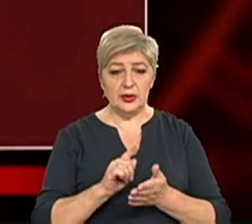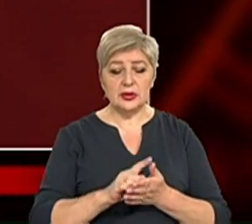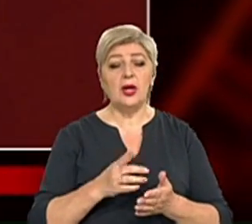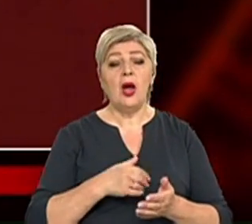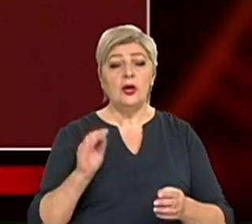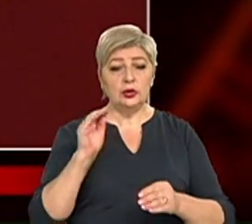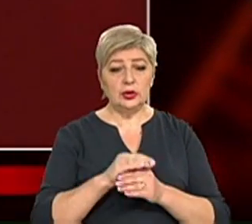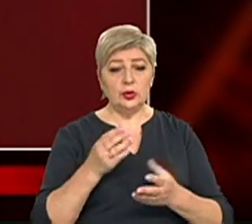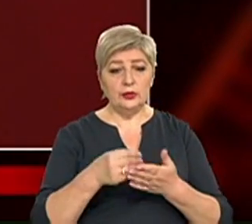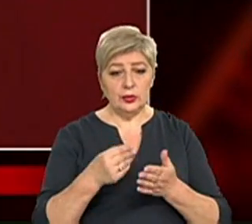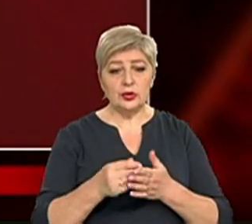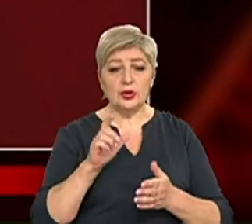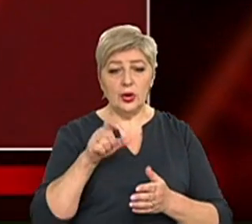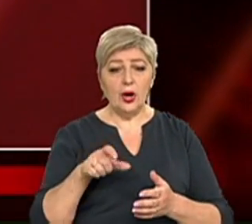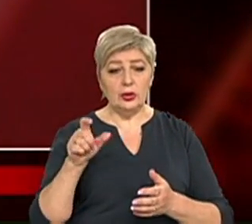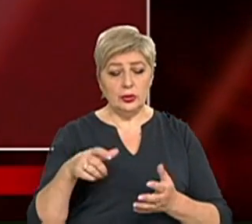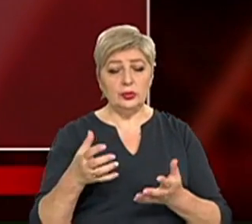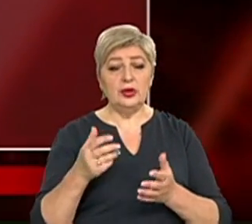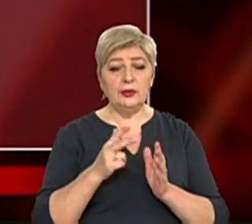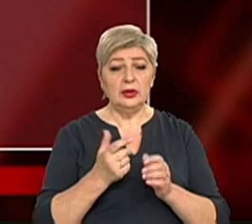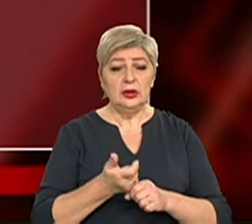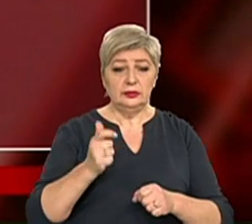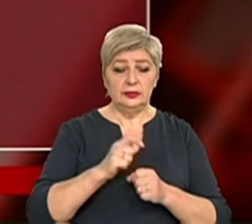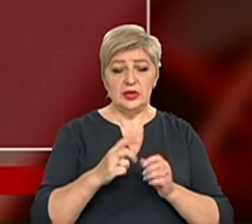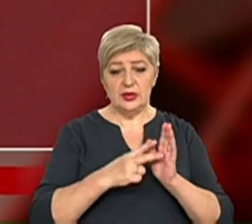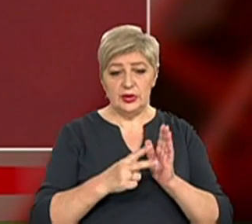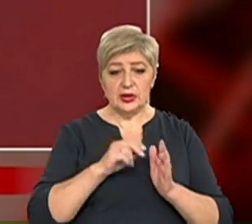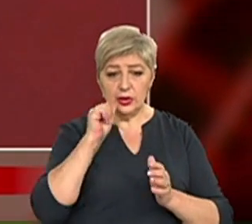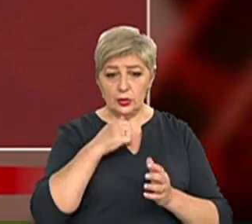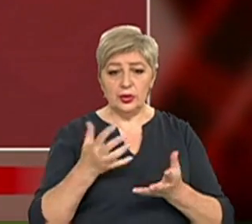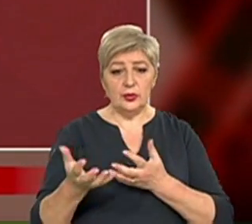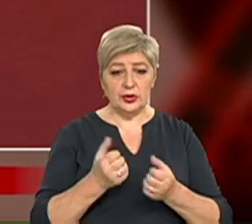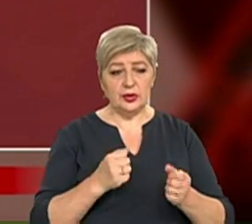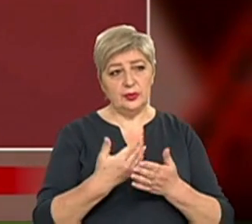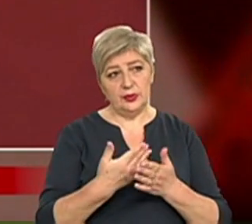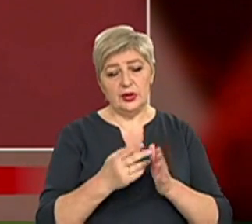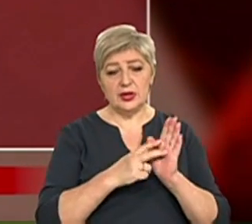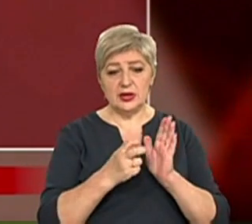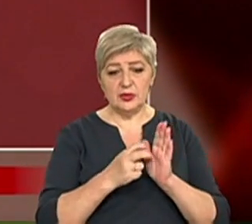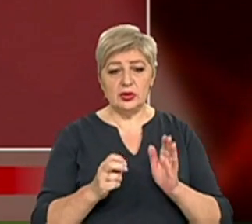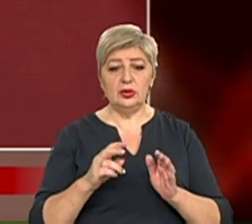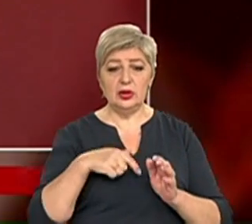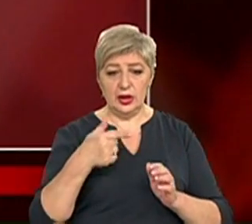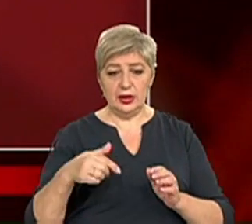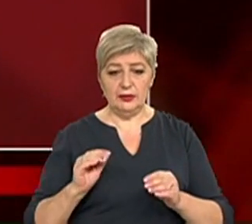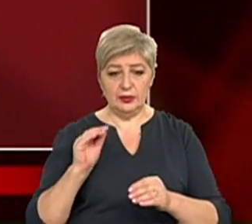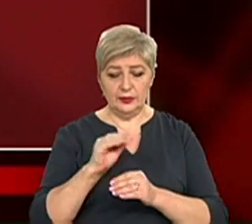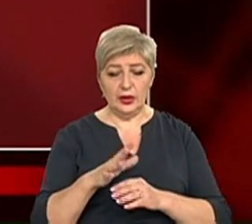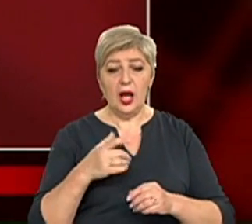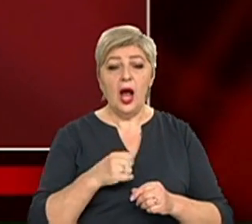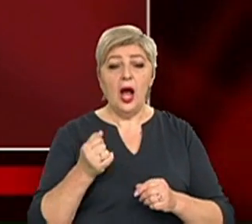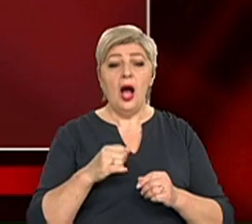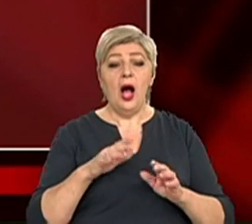люди віком від 80 років. У середньому плюс 700 гривень на місяць. А через рік підвищення очікує пенсіонерів від